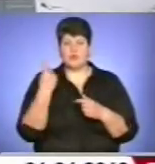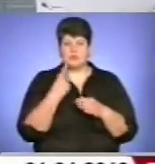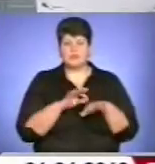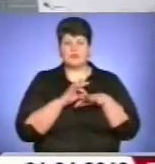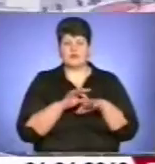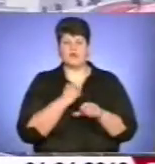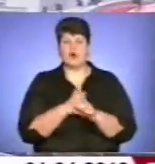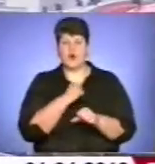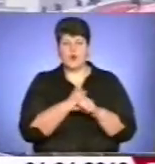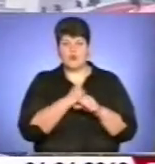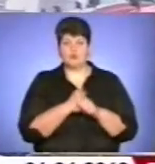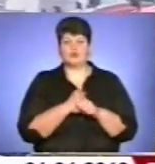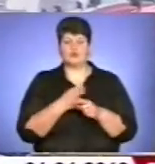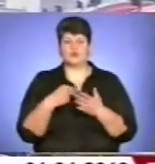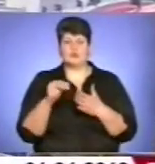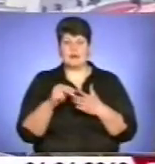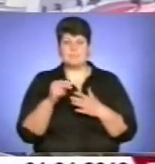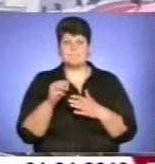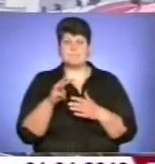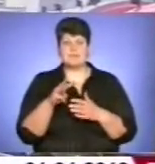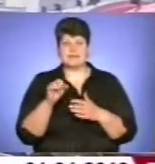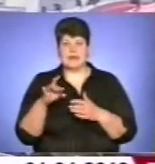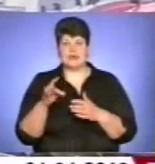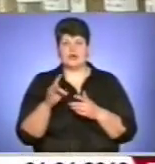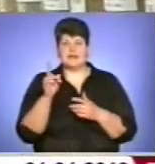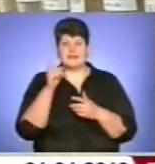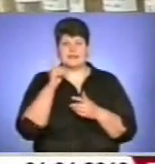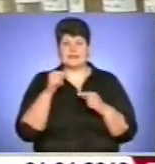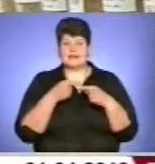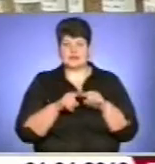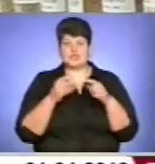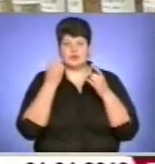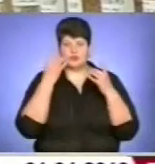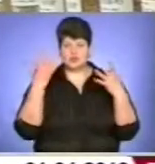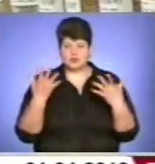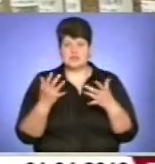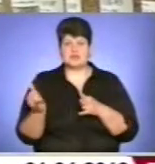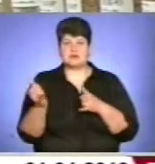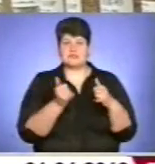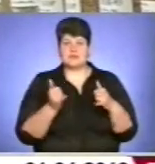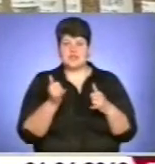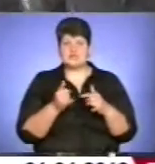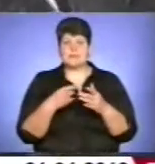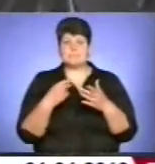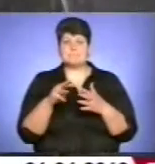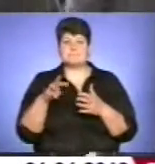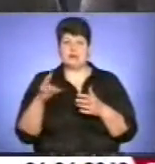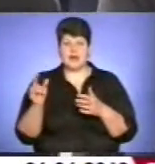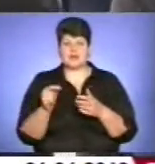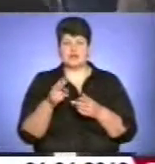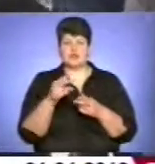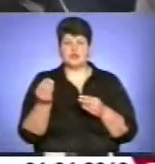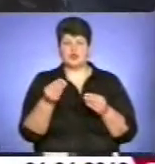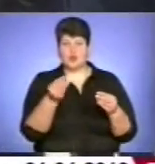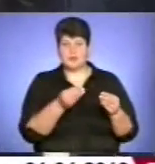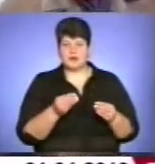щодо закупівлі матеріально-технічних ресурсів та якісного насіння. Господарства забезпечені мінеральними добривами і засобами захисту рослин.